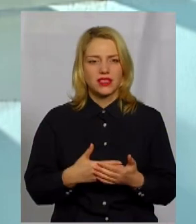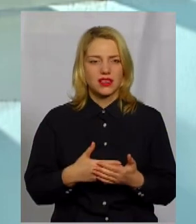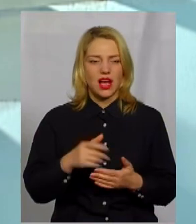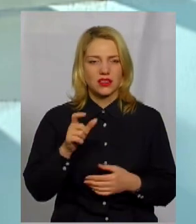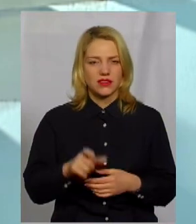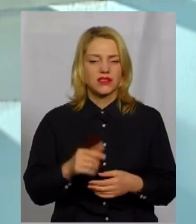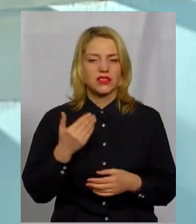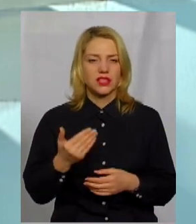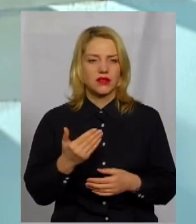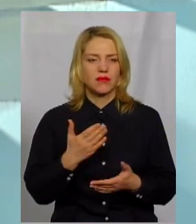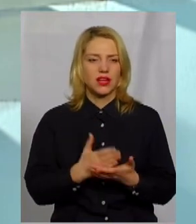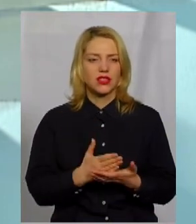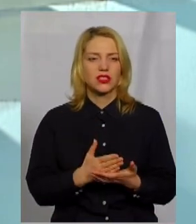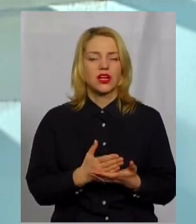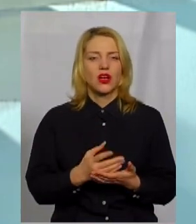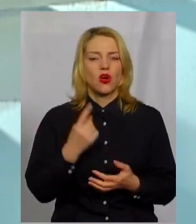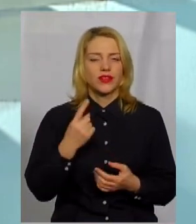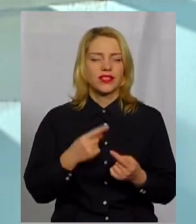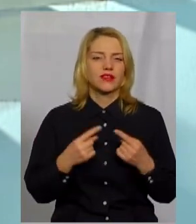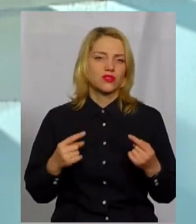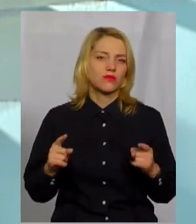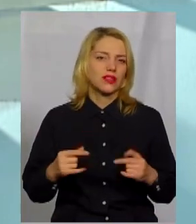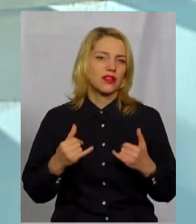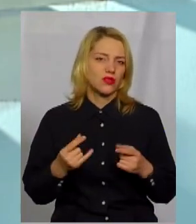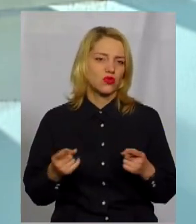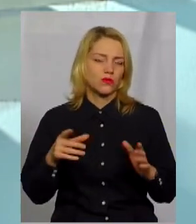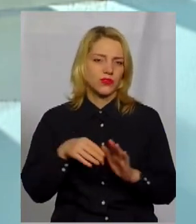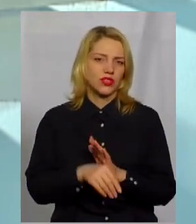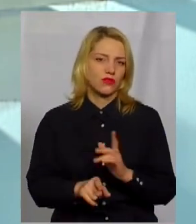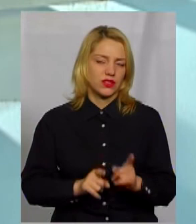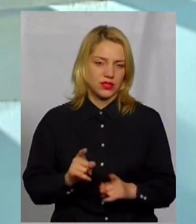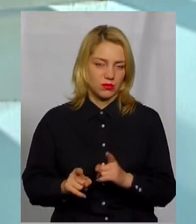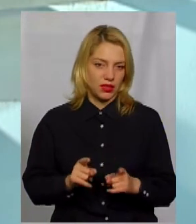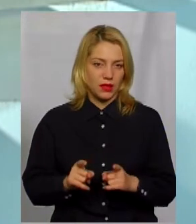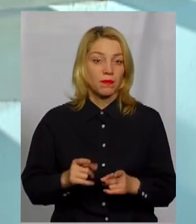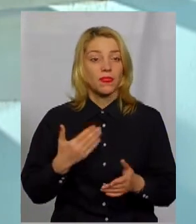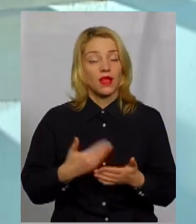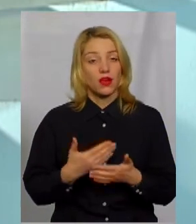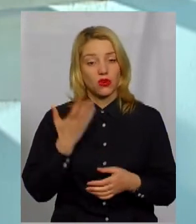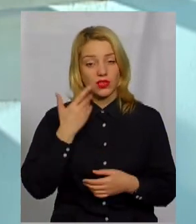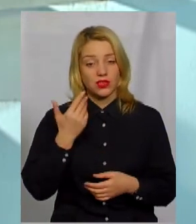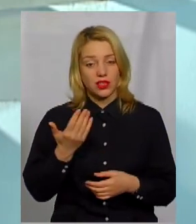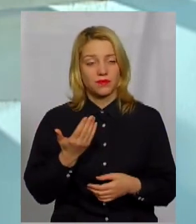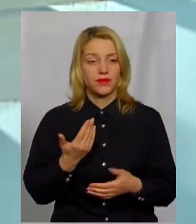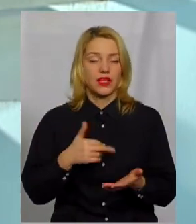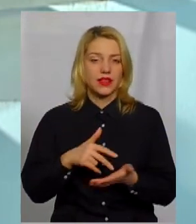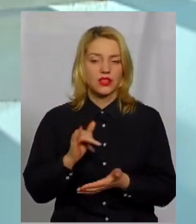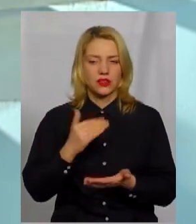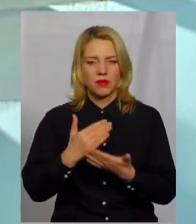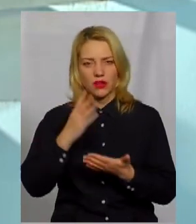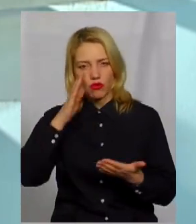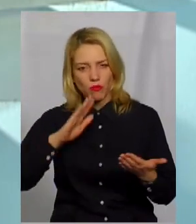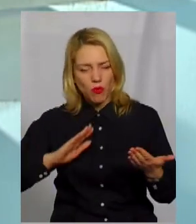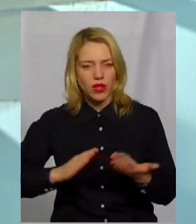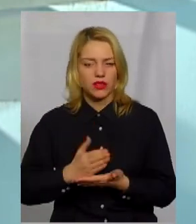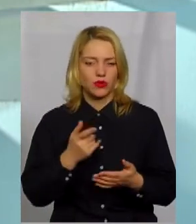маєш певний один інструмент, тобто для того, щоб втілювати зміни. Коли ти, наприклад, йдеш в політику і стаєш чи депутатом,